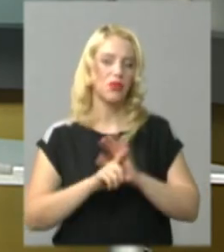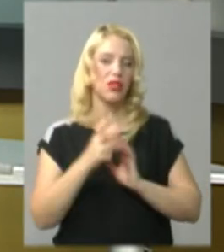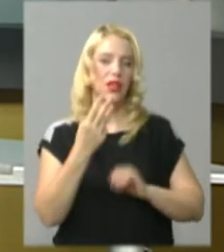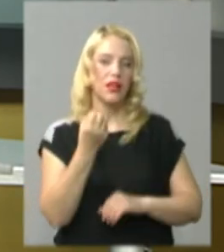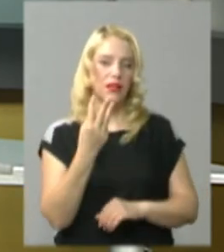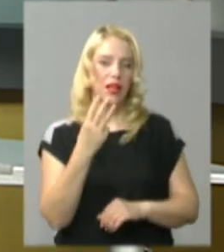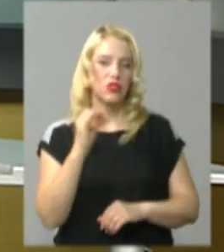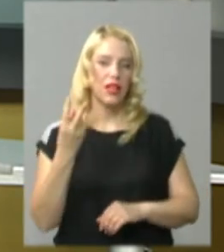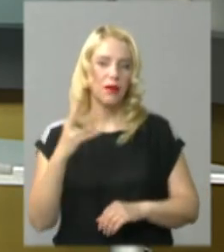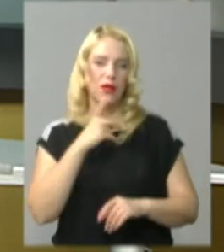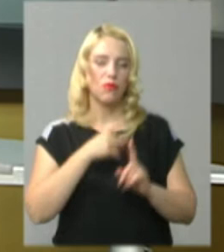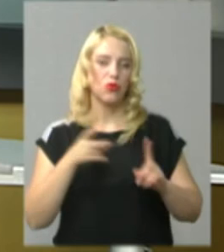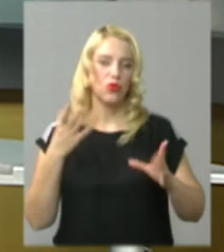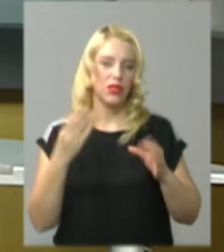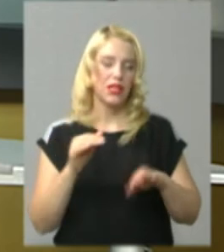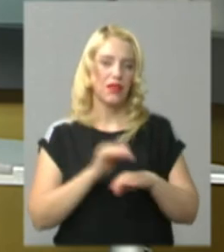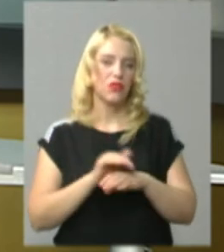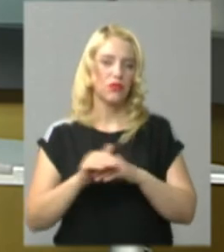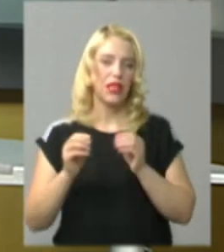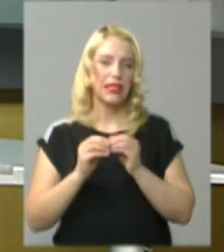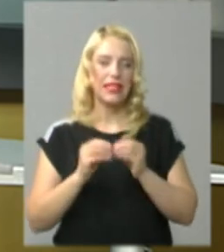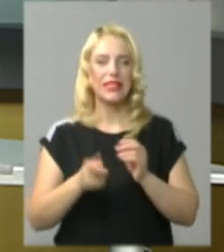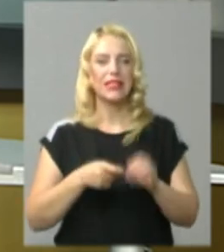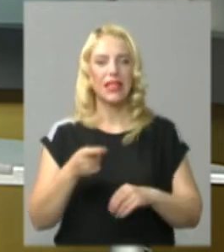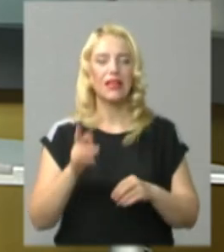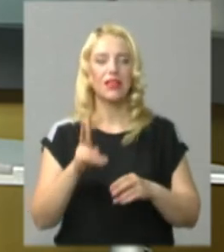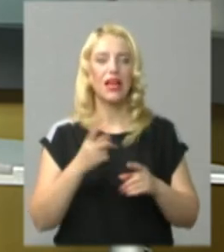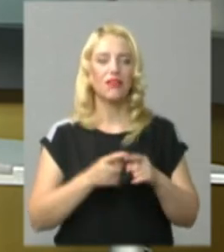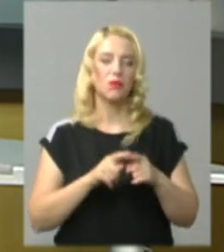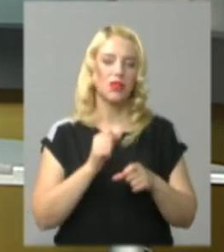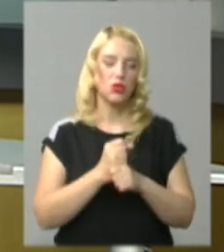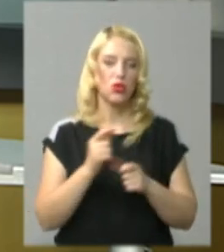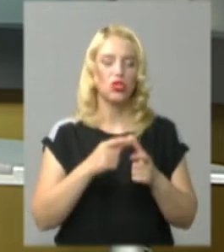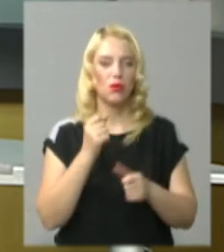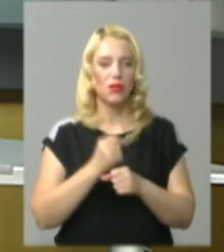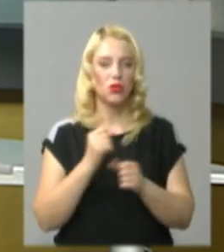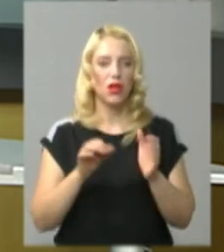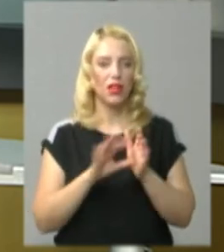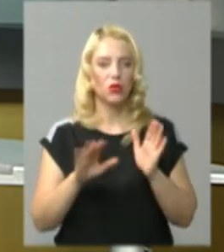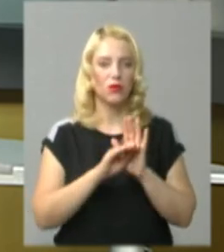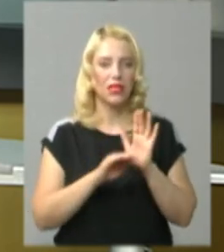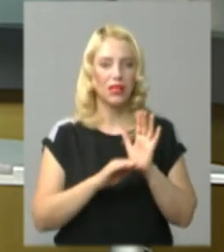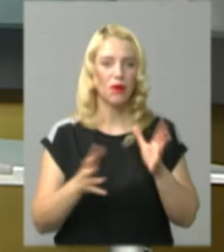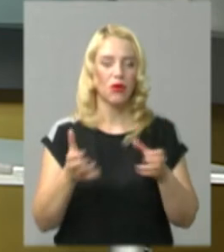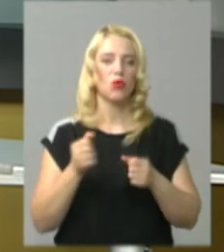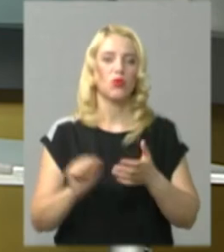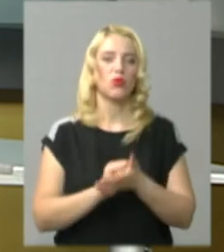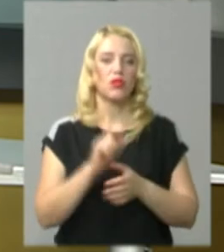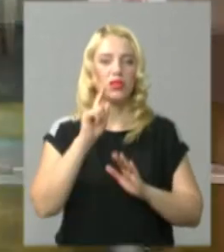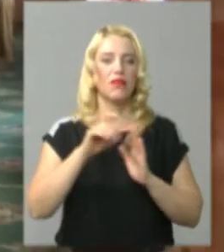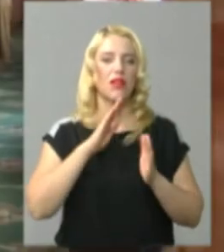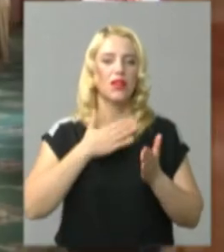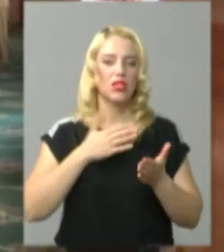Протягом дня зафіксували 10 заяв. Як їх реєструєте, чи працює електронна система прийому документів, дізнавалась наша знімальна група.